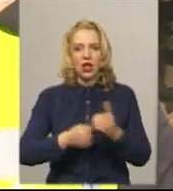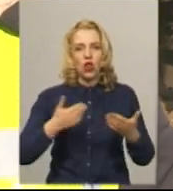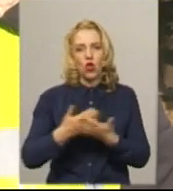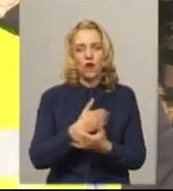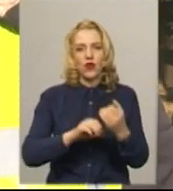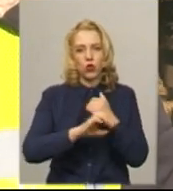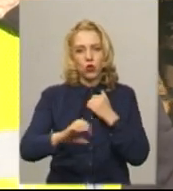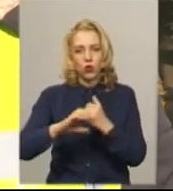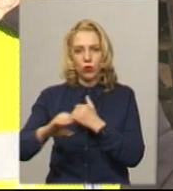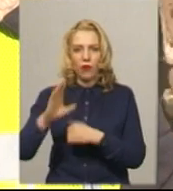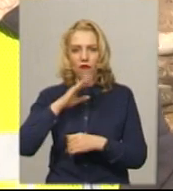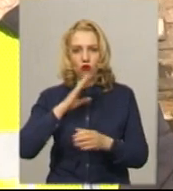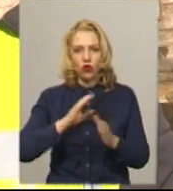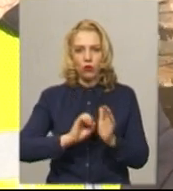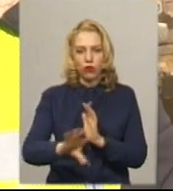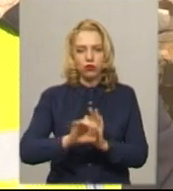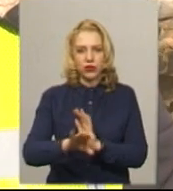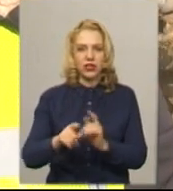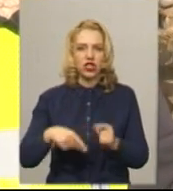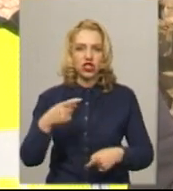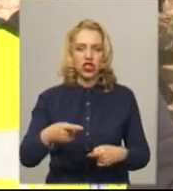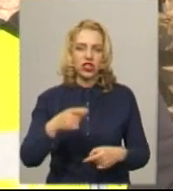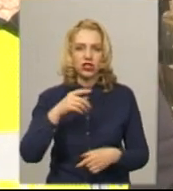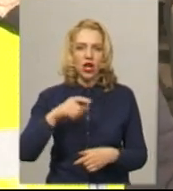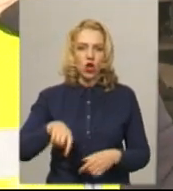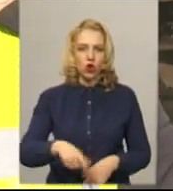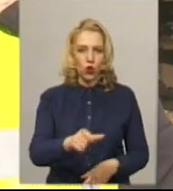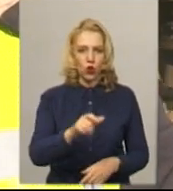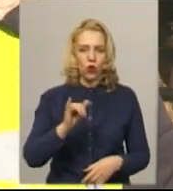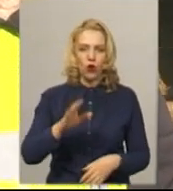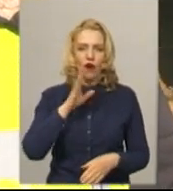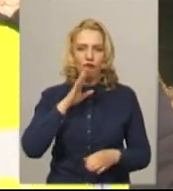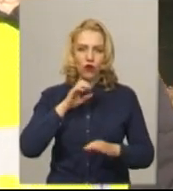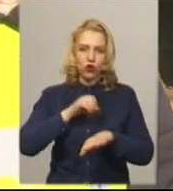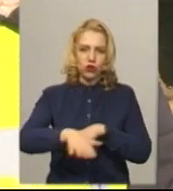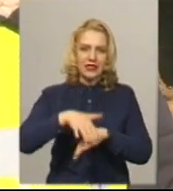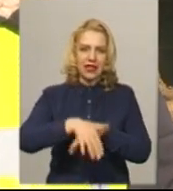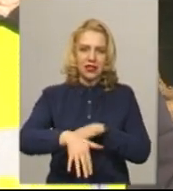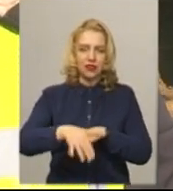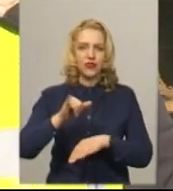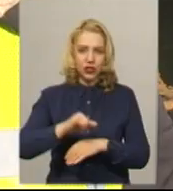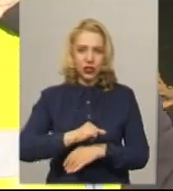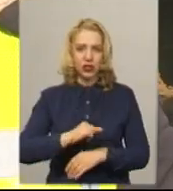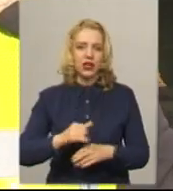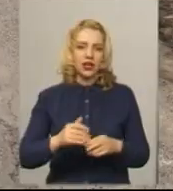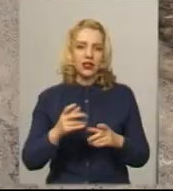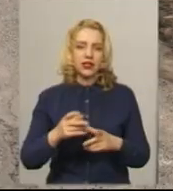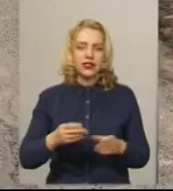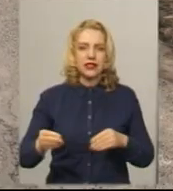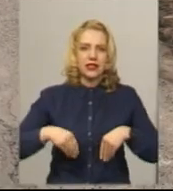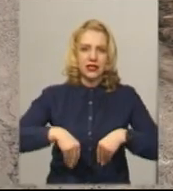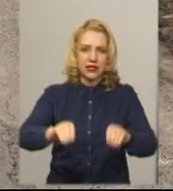труб водопропускних через дорогу, водоскидів, ну і засів трав.